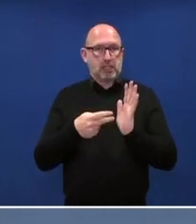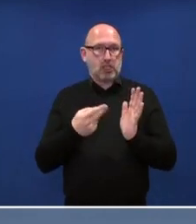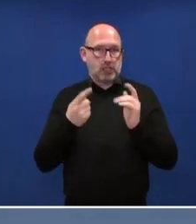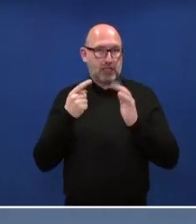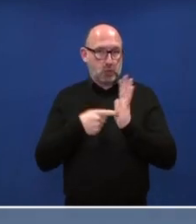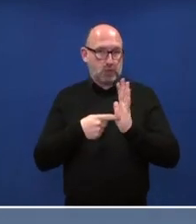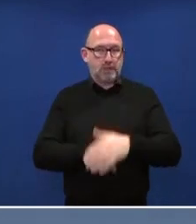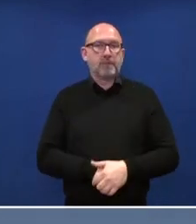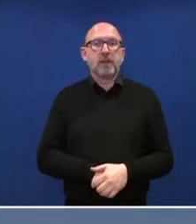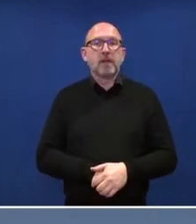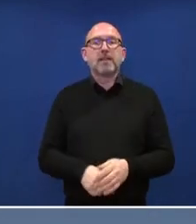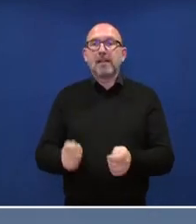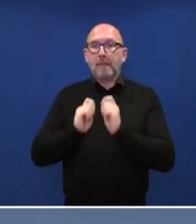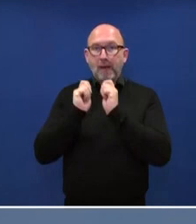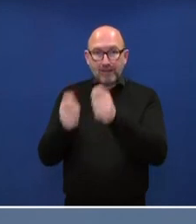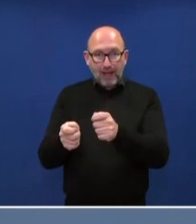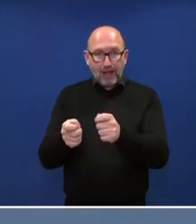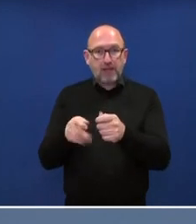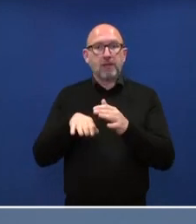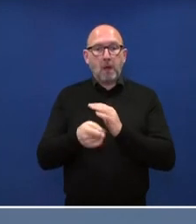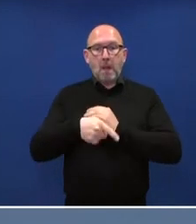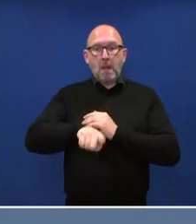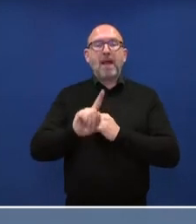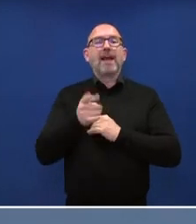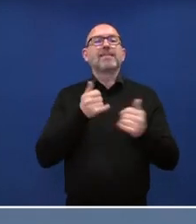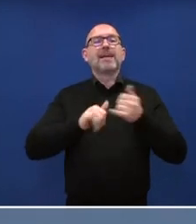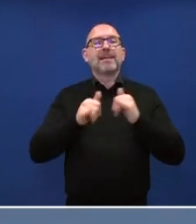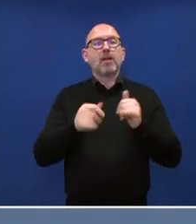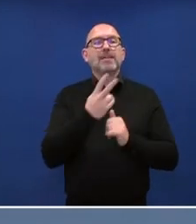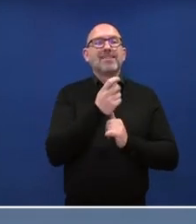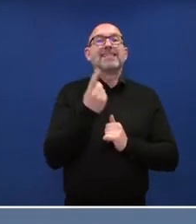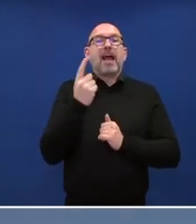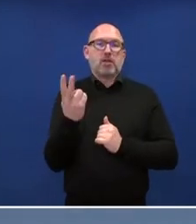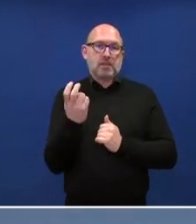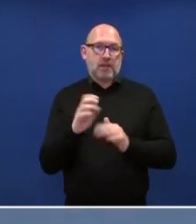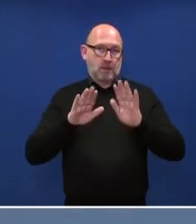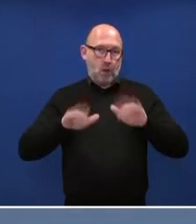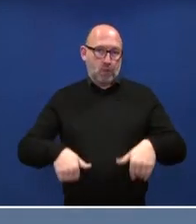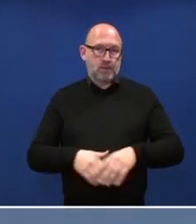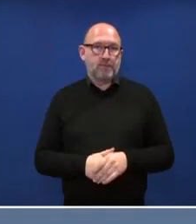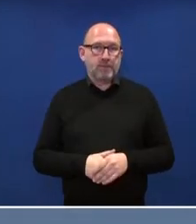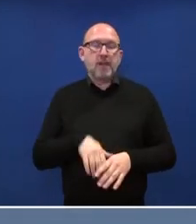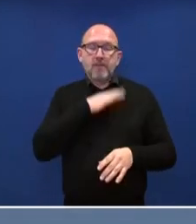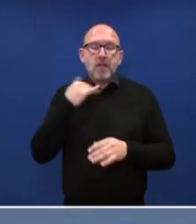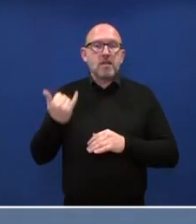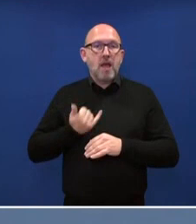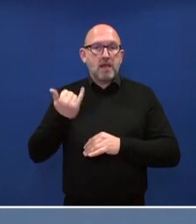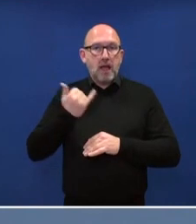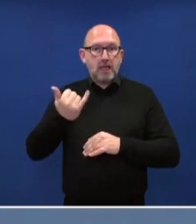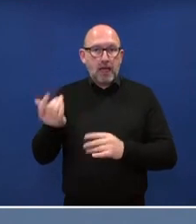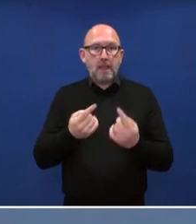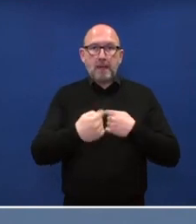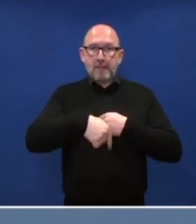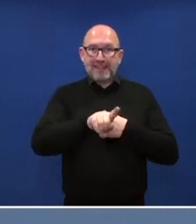Umsetzung des Mandats durch die Mission soll ab 1. Januar 2021 beginnen. Die langjährige Mission